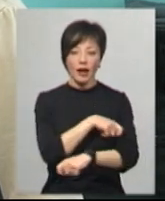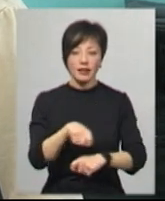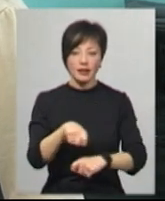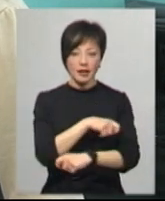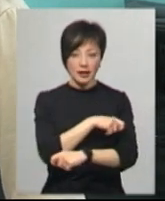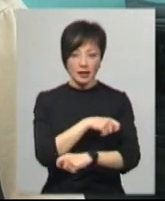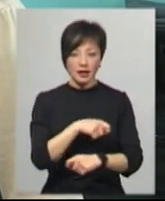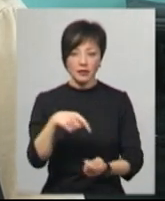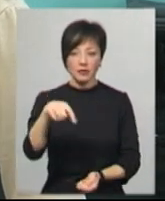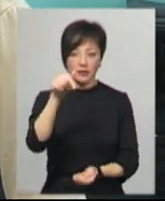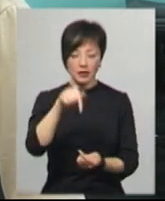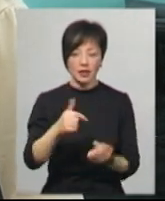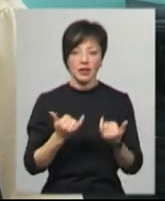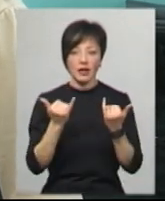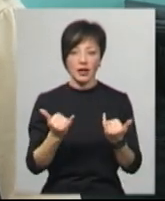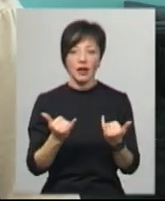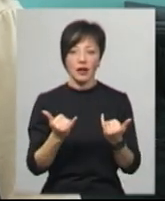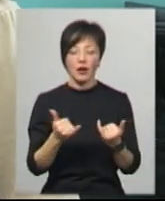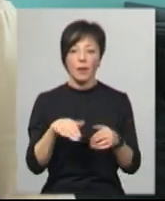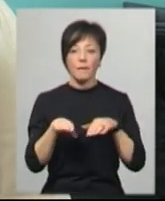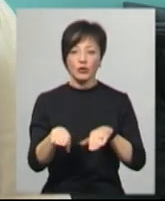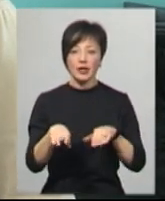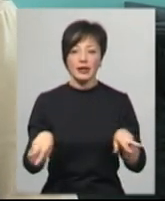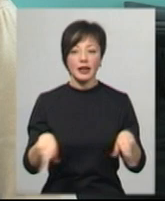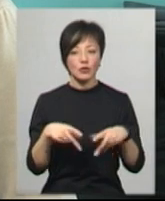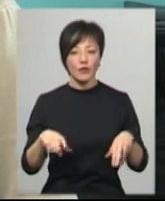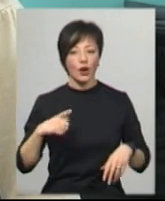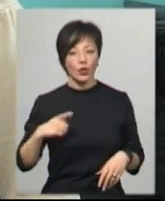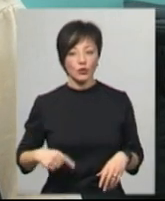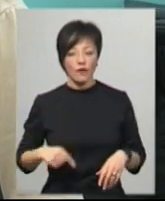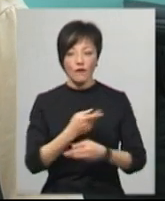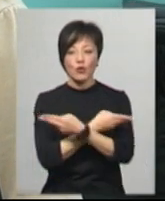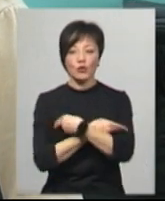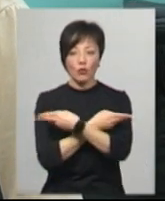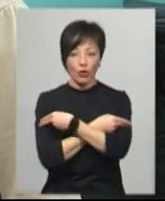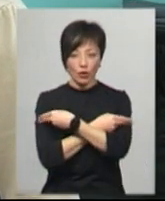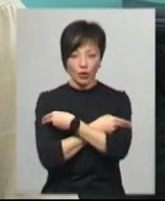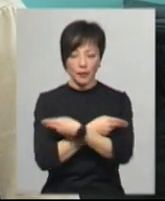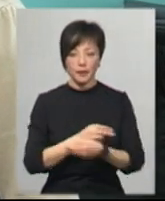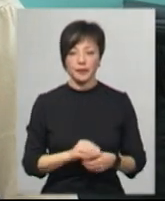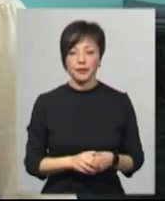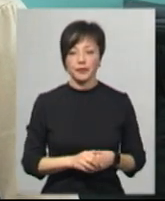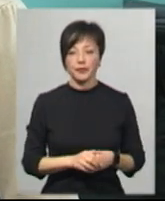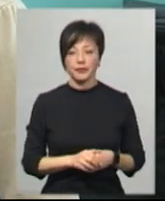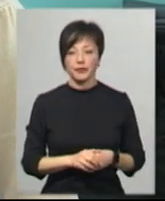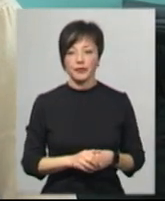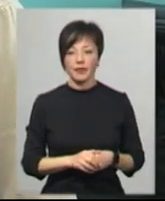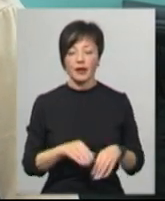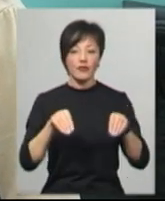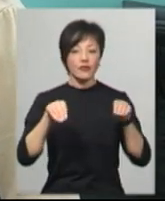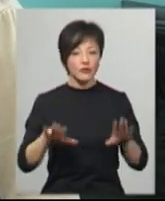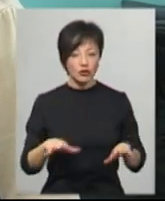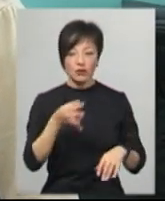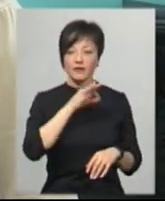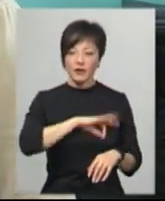предназначалась для пошиття танцювальних футболок. Ми вирішили